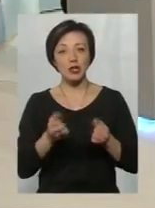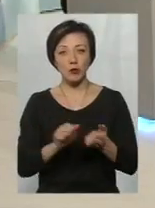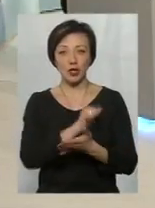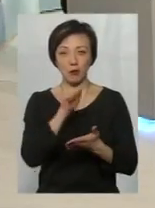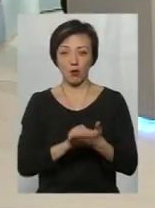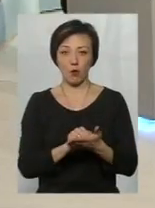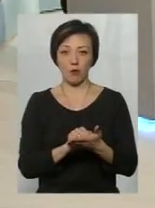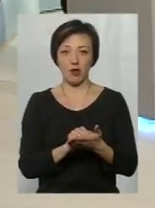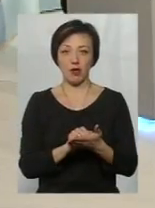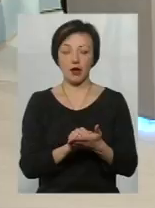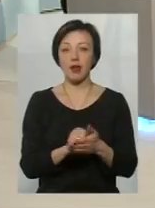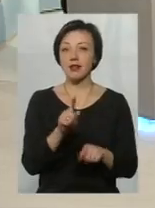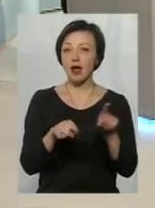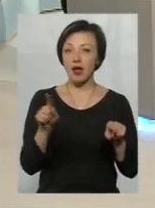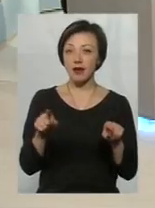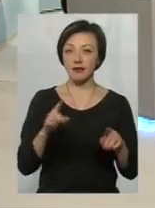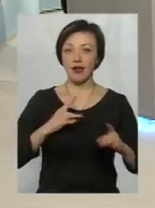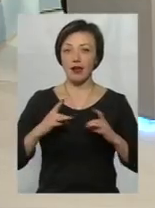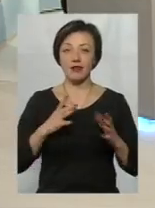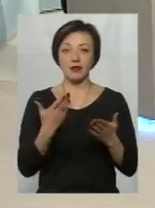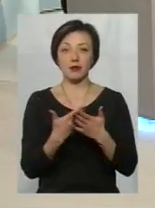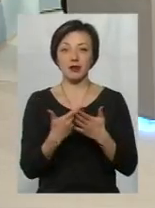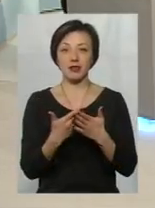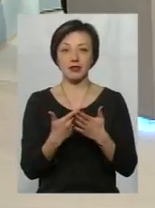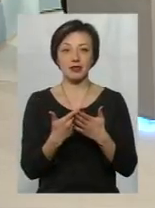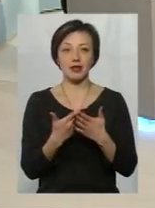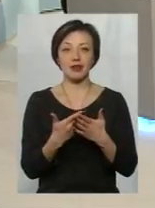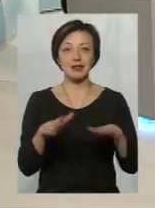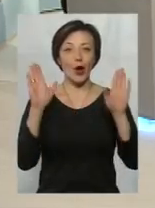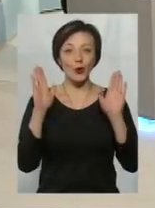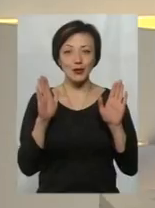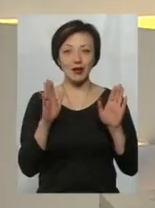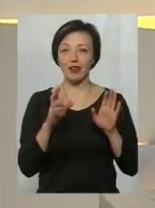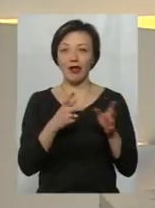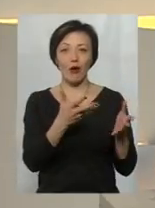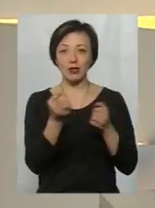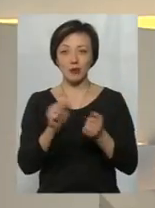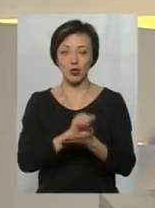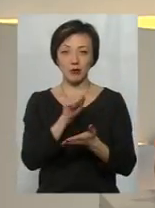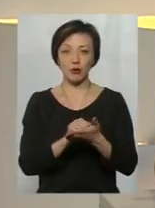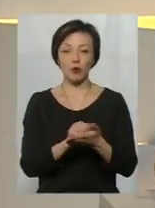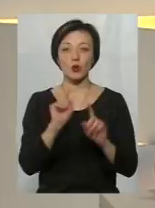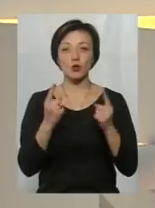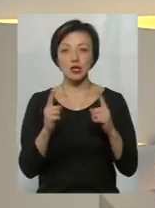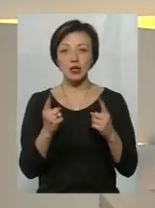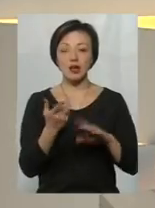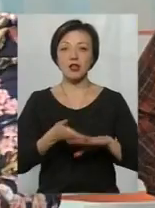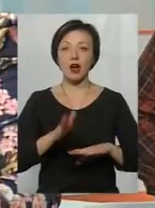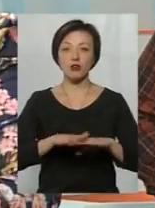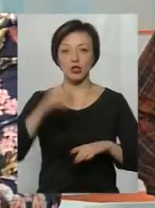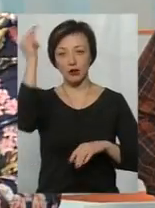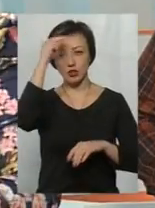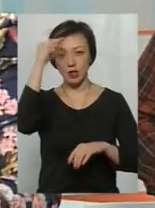дипломи, бо в деяких нервах, наприклад, раніше, деякі так і не отримують дипломи, оскільки тяжко